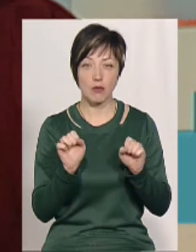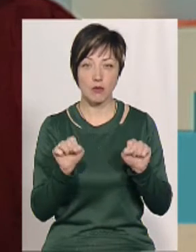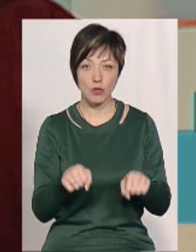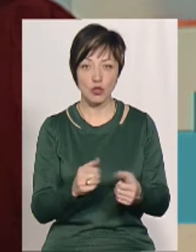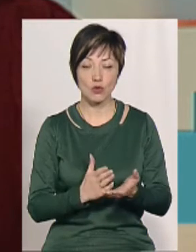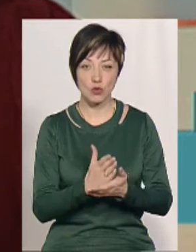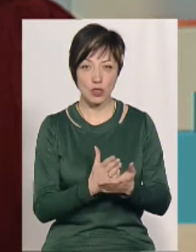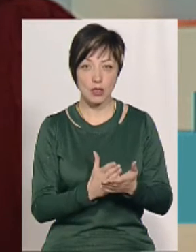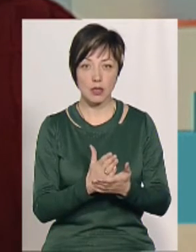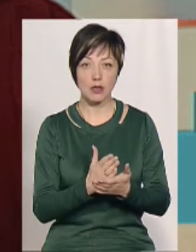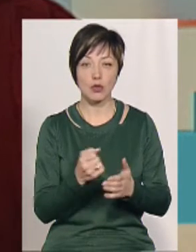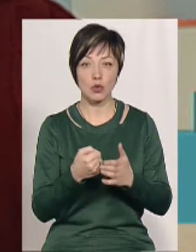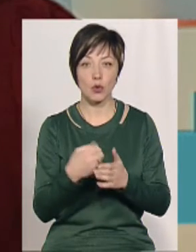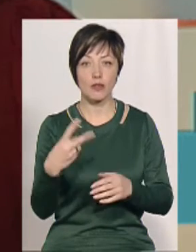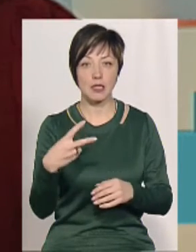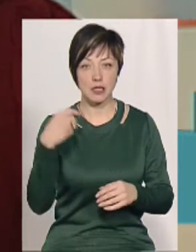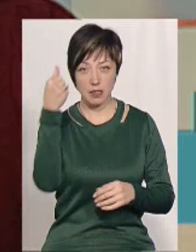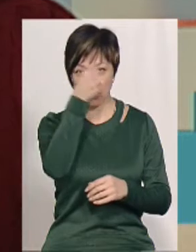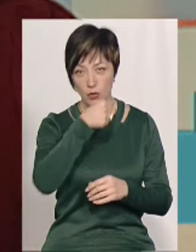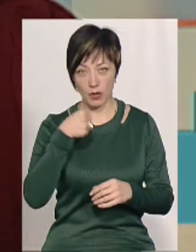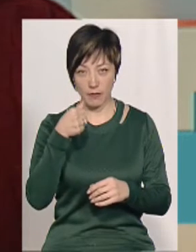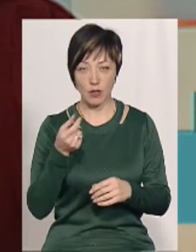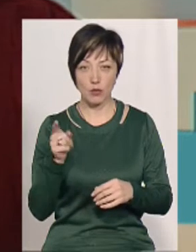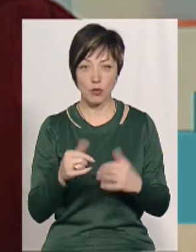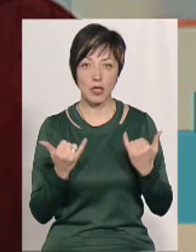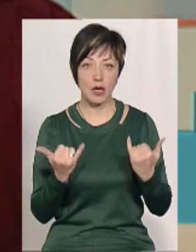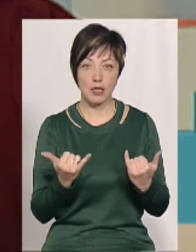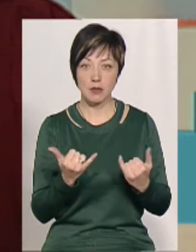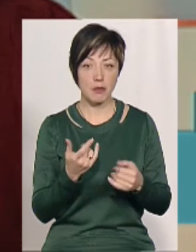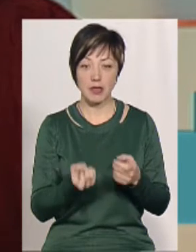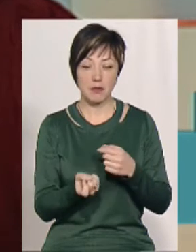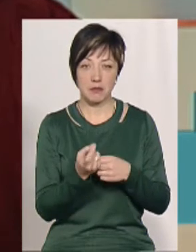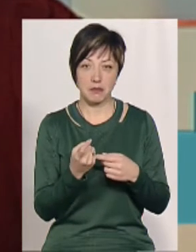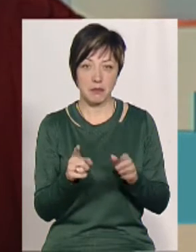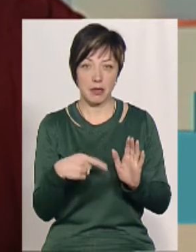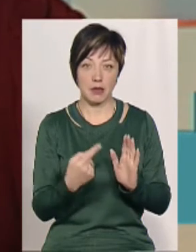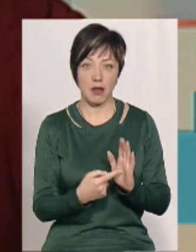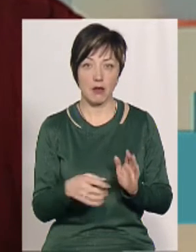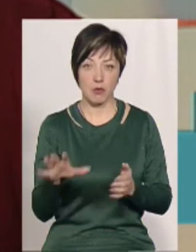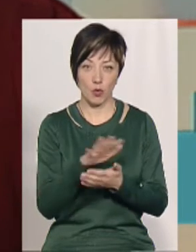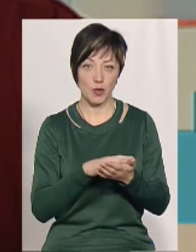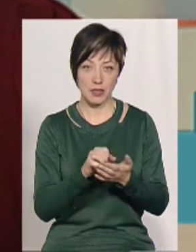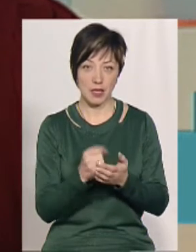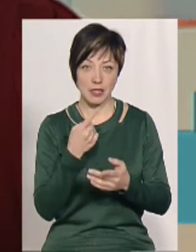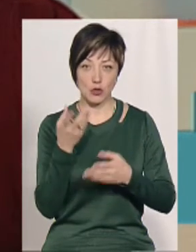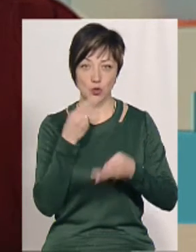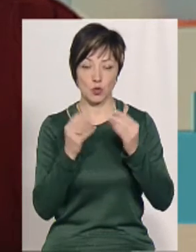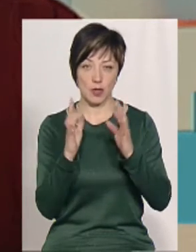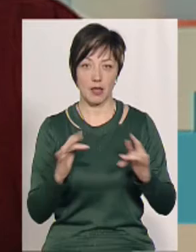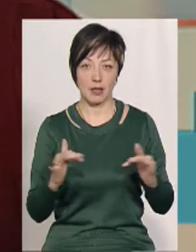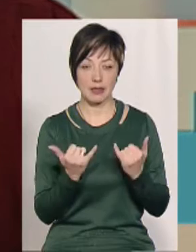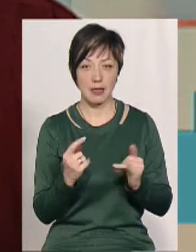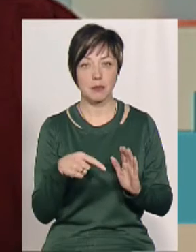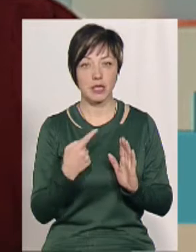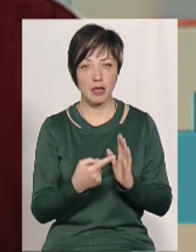вона нам може прослужити і до 20 років. Тому наразі ми не ставимо перед собою питання її утилізації. Наразі